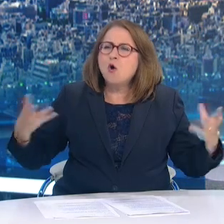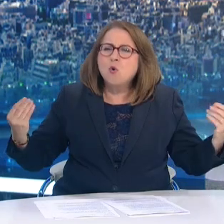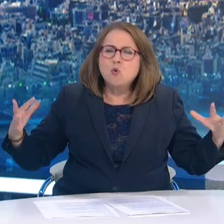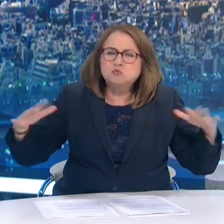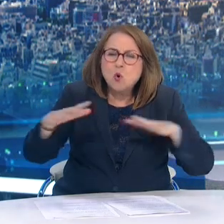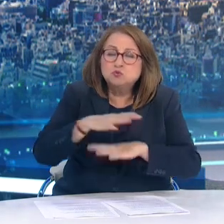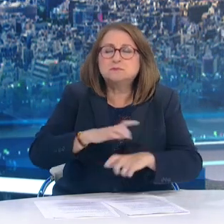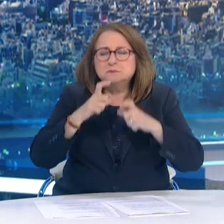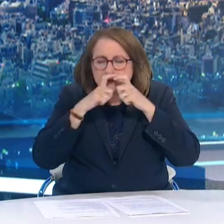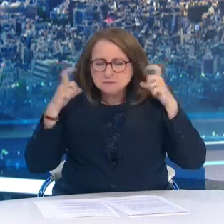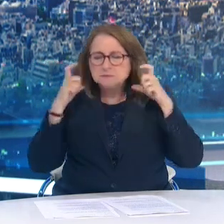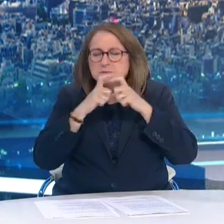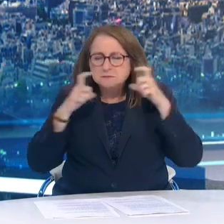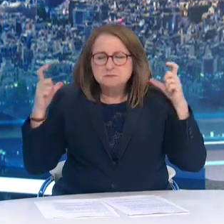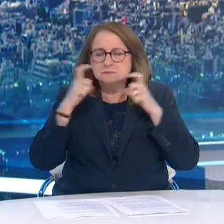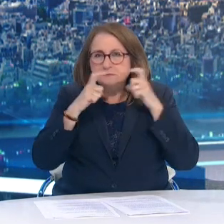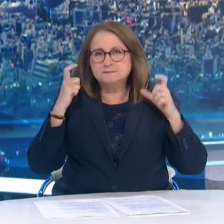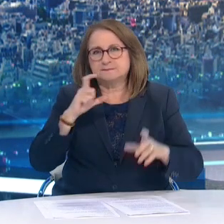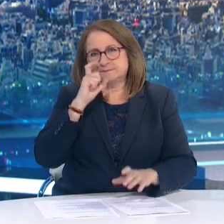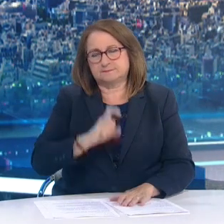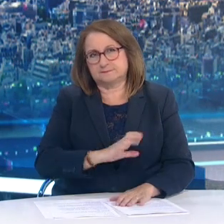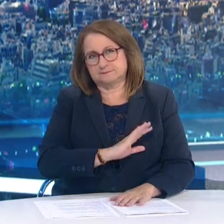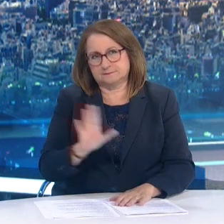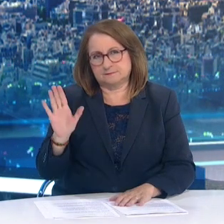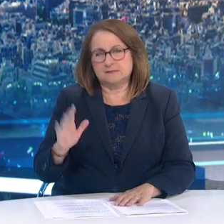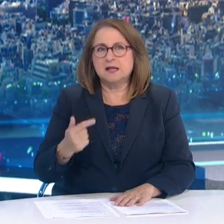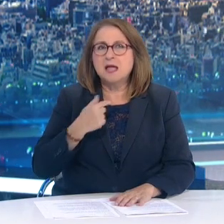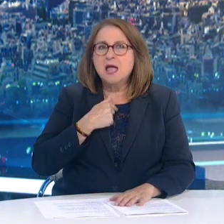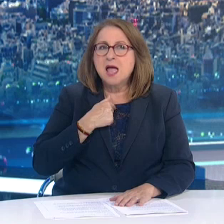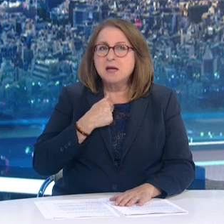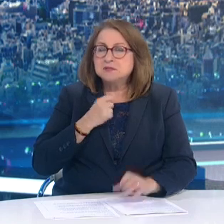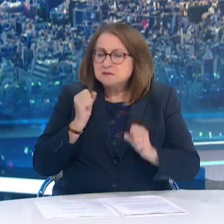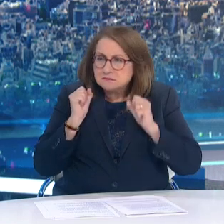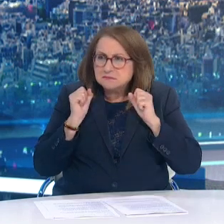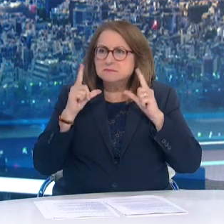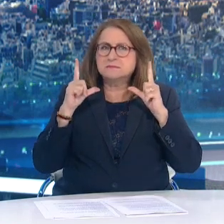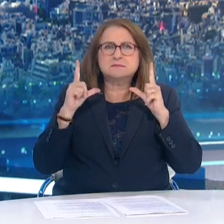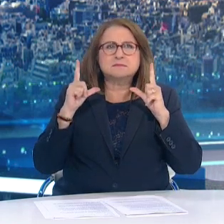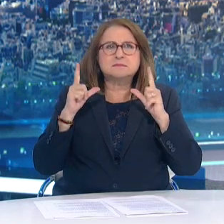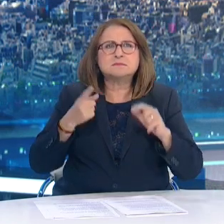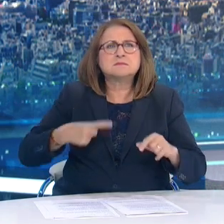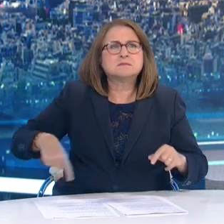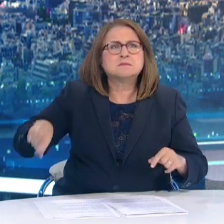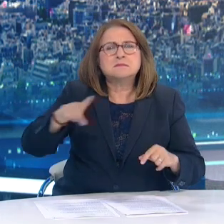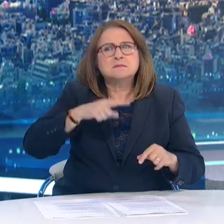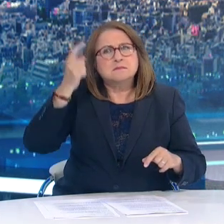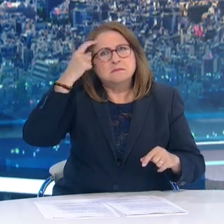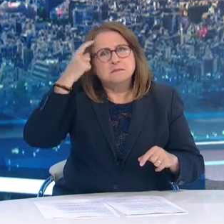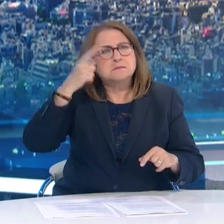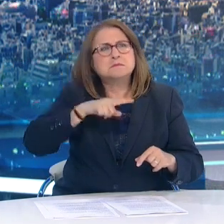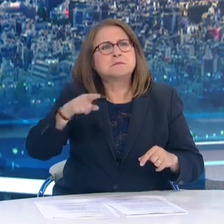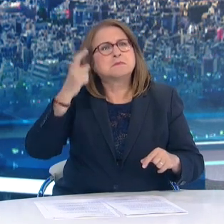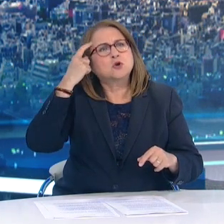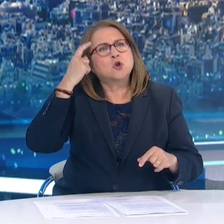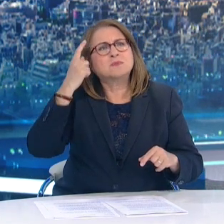σημειώνεται συγχρεωτισμός. Με έκπληξη διαπιστώσαμε ότι από πολλούς ελήφθη ένα εντελώς λάθος μήνυμα ότι